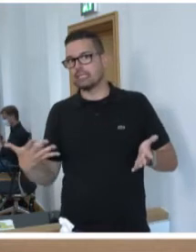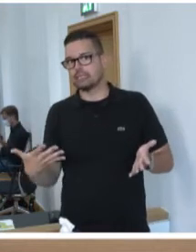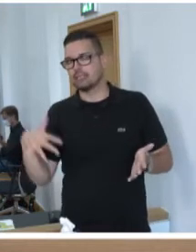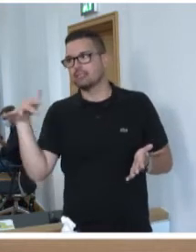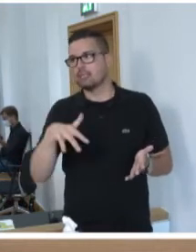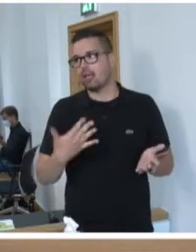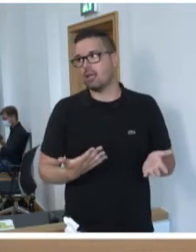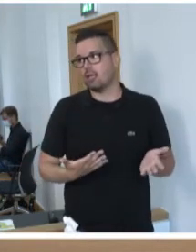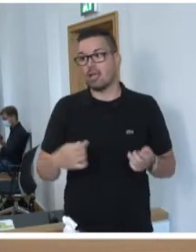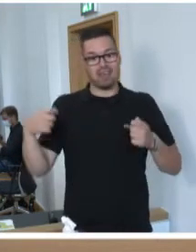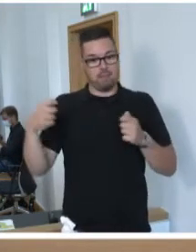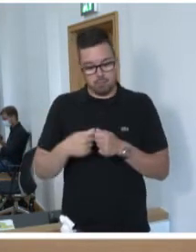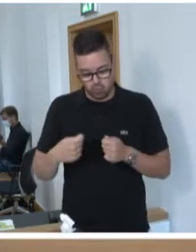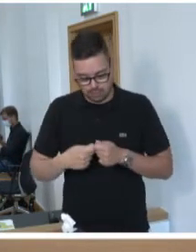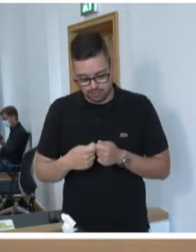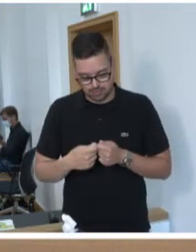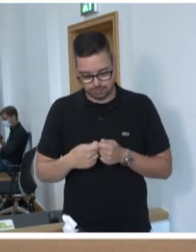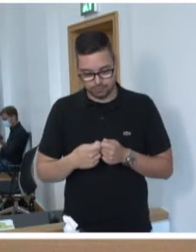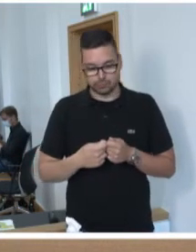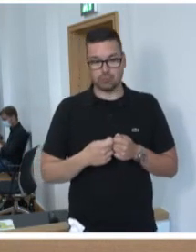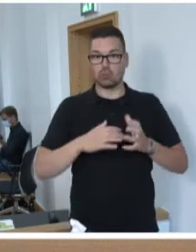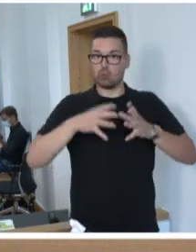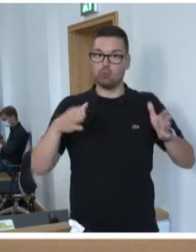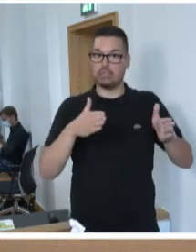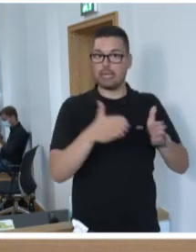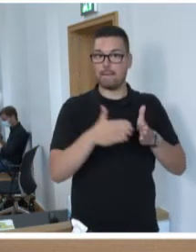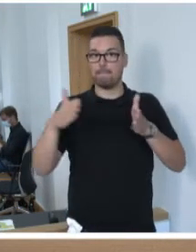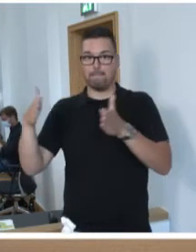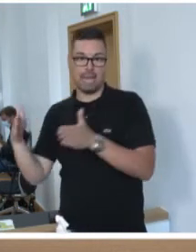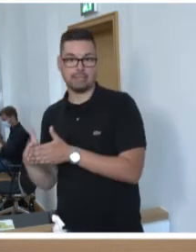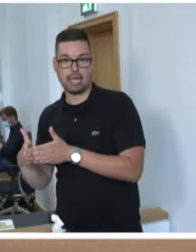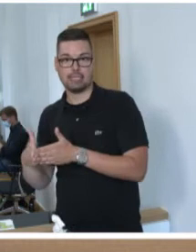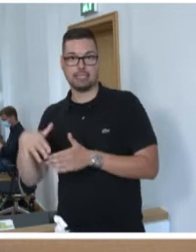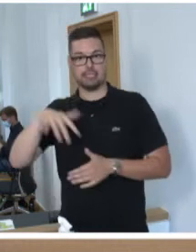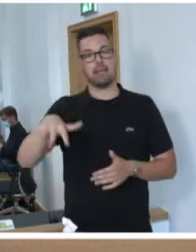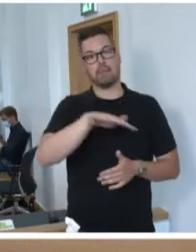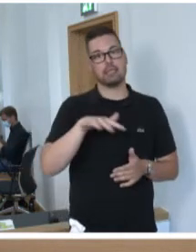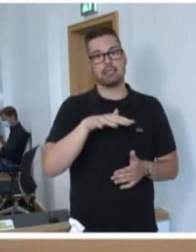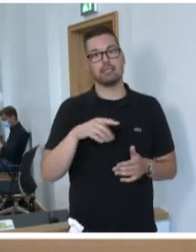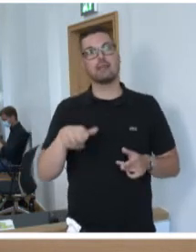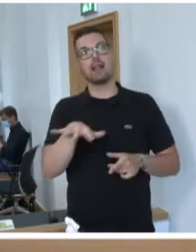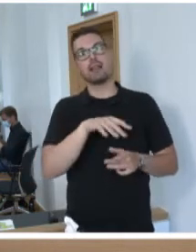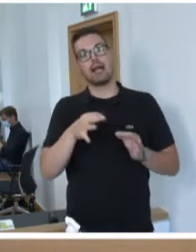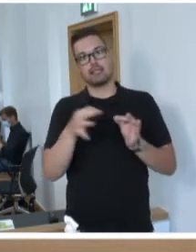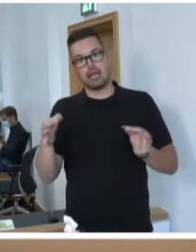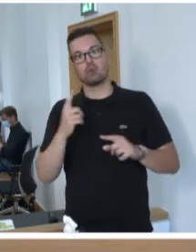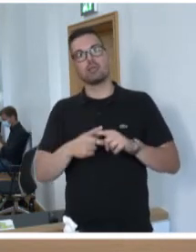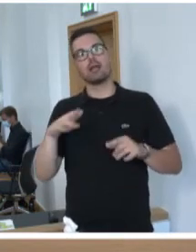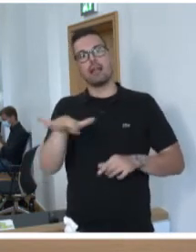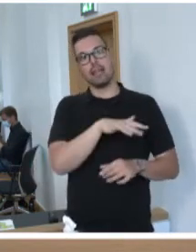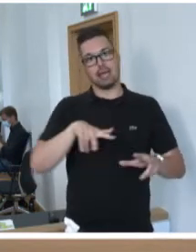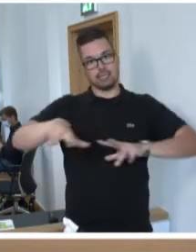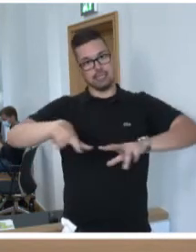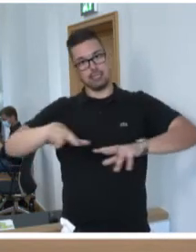Bündnis zwischen den großen Volksparteien dieses Landes. Ein Bündnis zwischen dem Landtag und der Landesregierung.